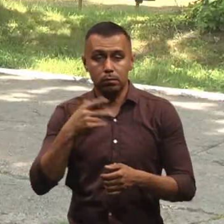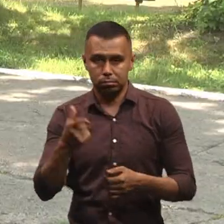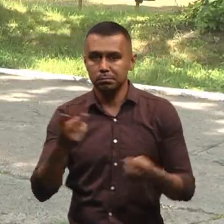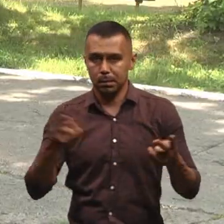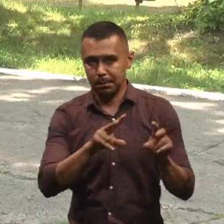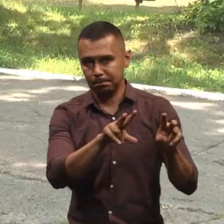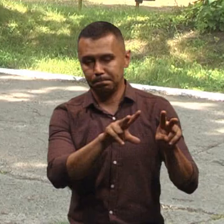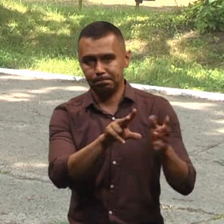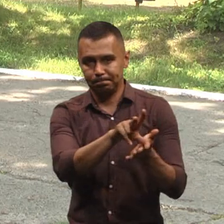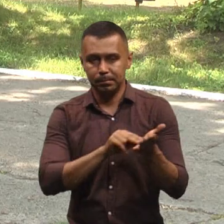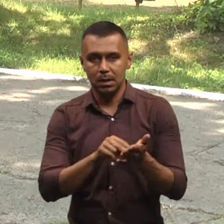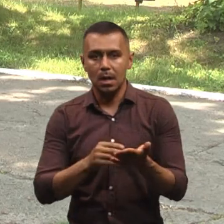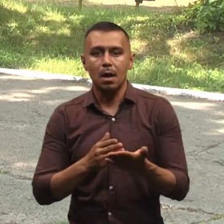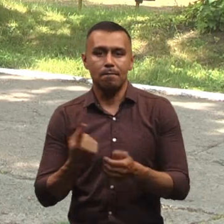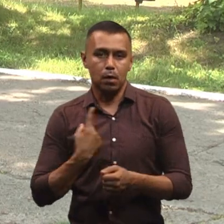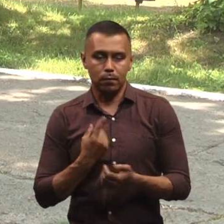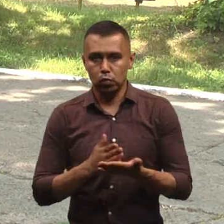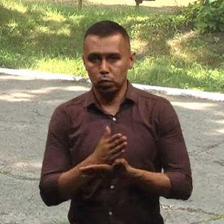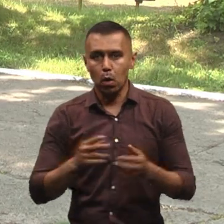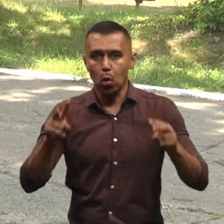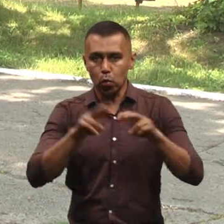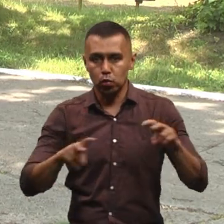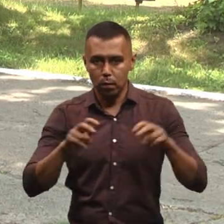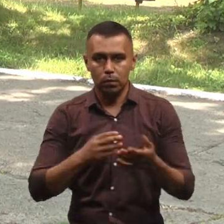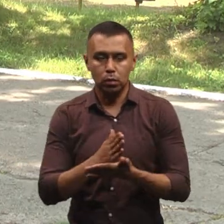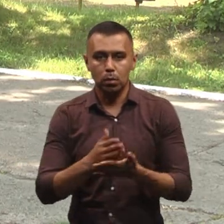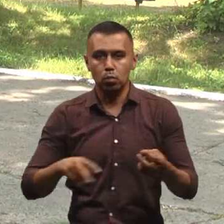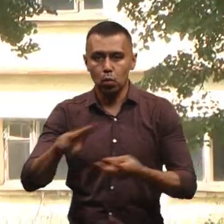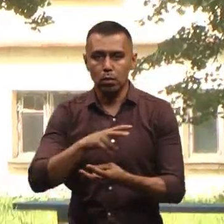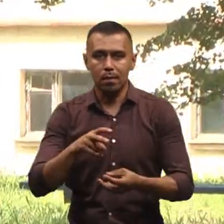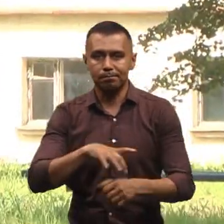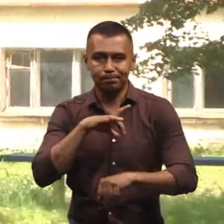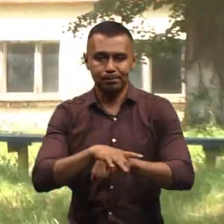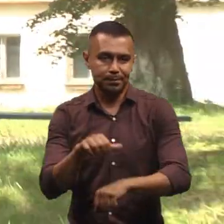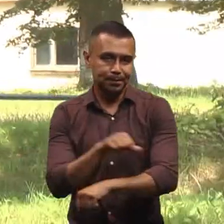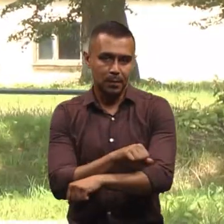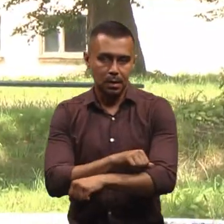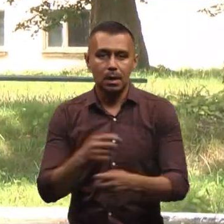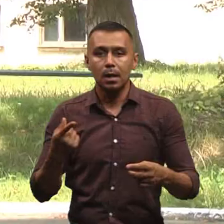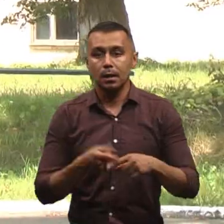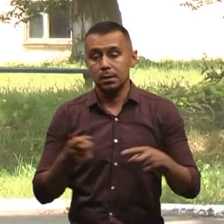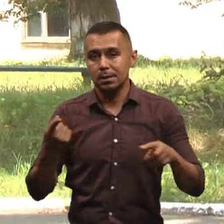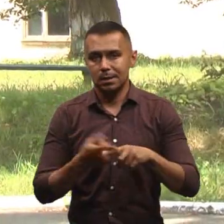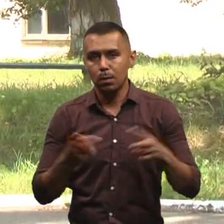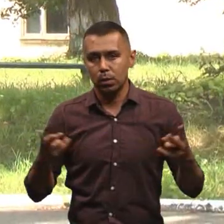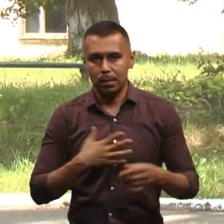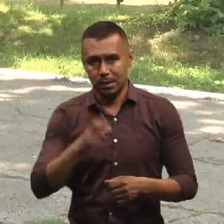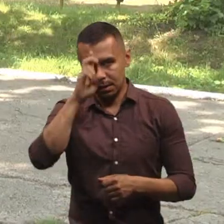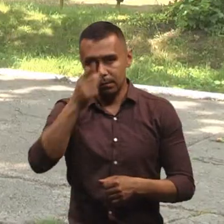Вартова служба, розшукова служба, пошук виявлення наркотичних речовин – це потрібно нашій державі. Ми